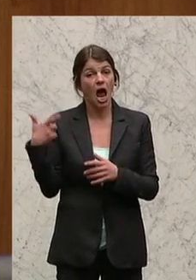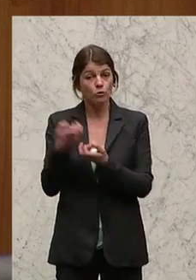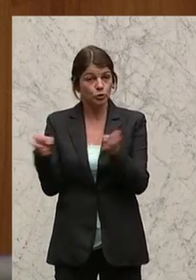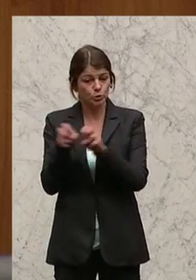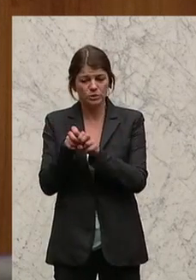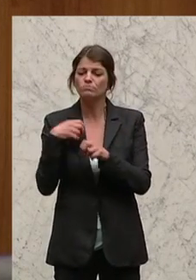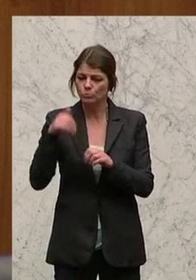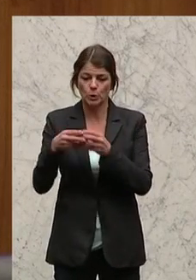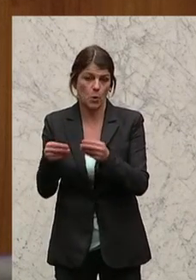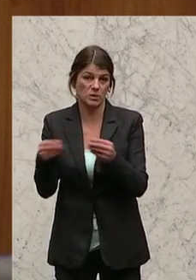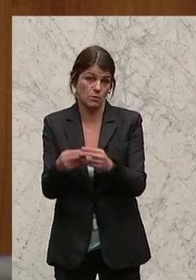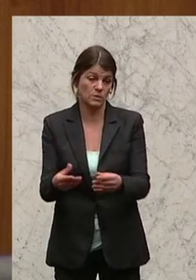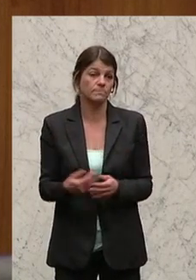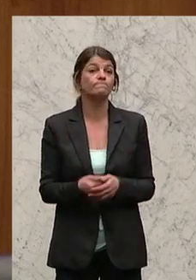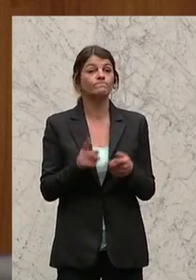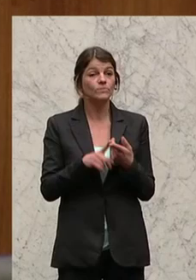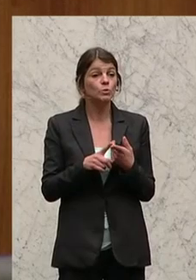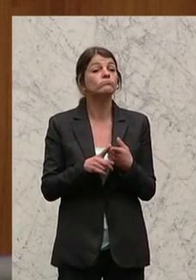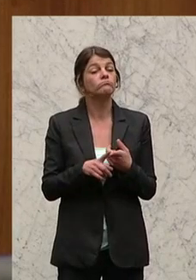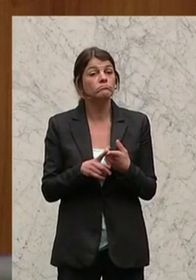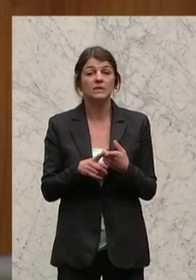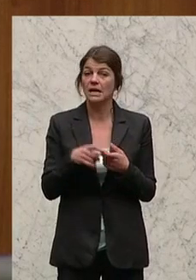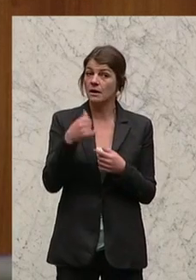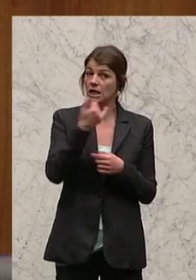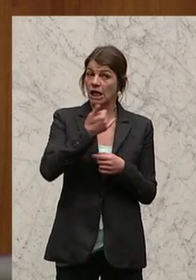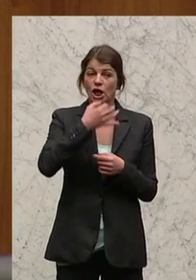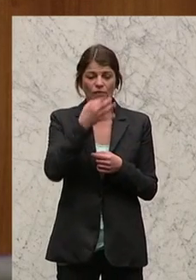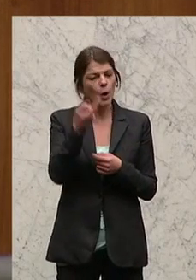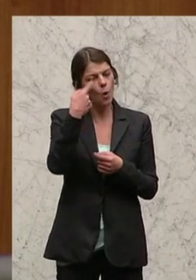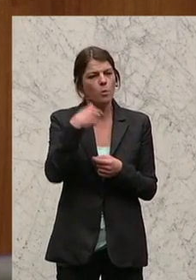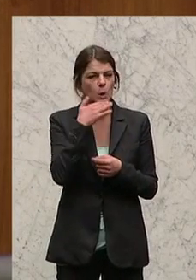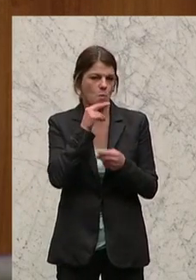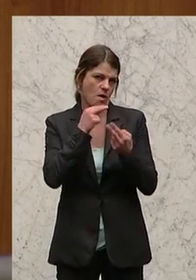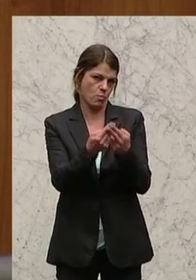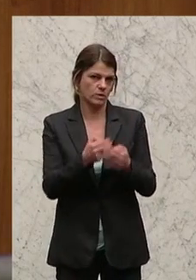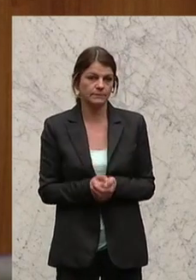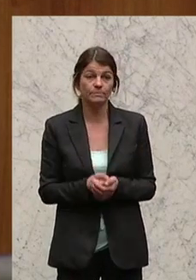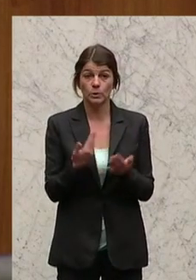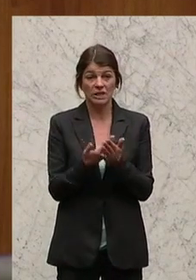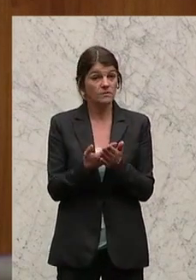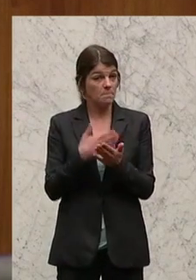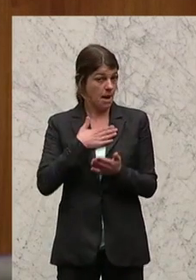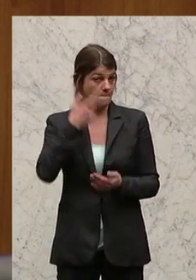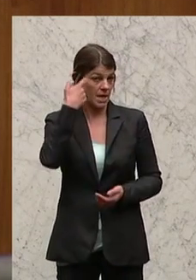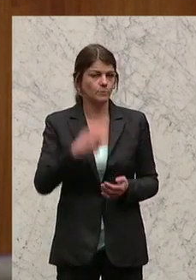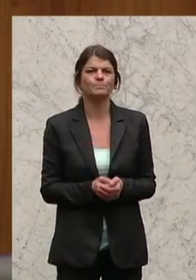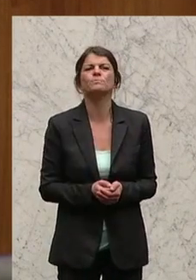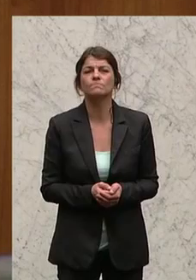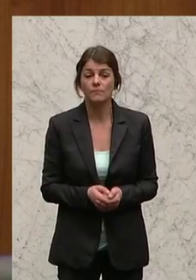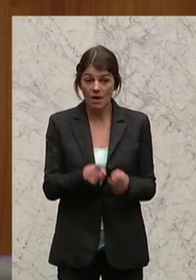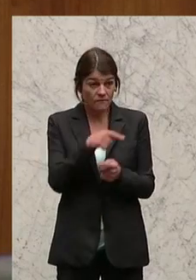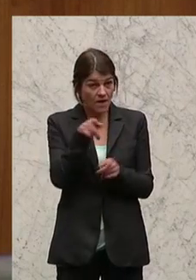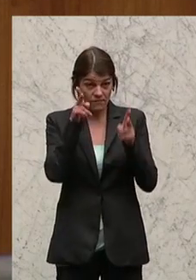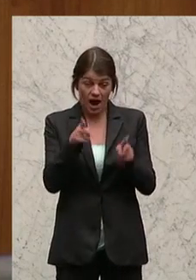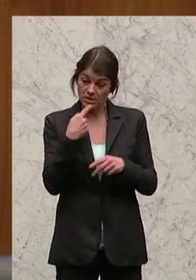Kapiteln zu lösen und werden sicherlich in jeder Frage ausreichend beantwortet werden. Daher meine ich, wenn wir das wirklich